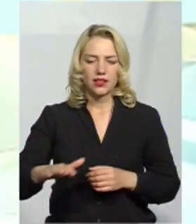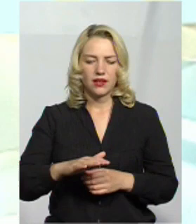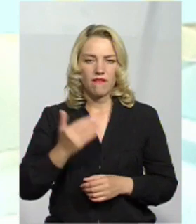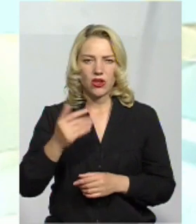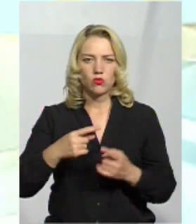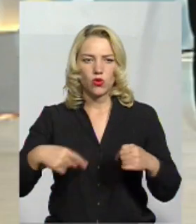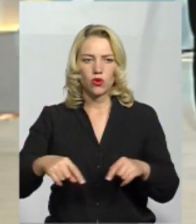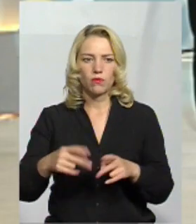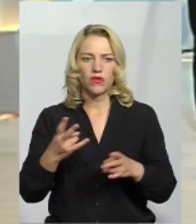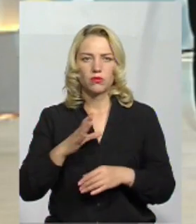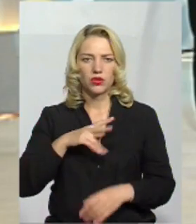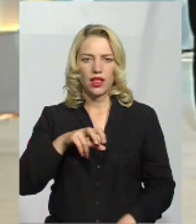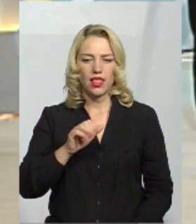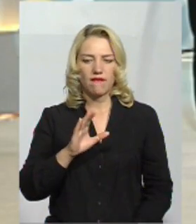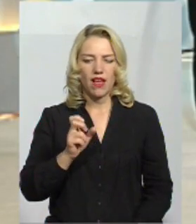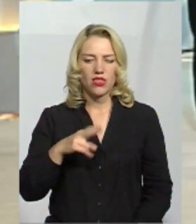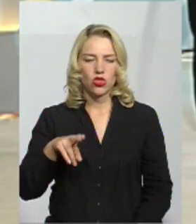стати лавандовим?